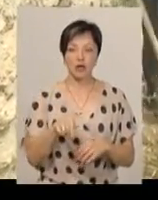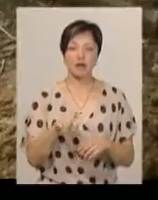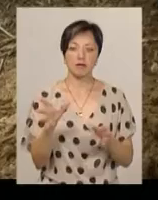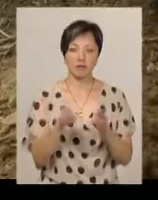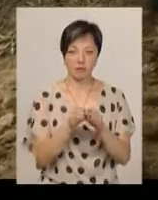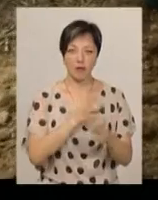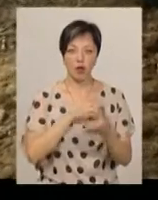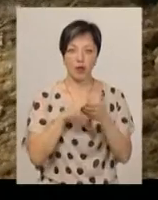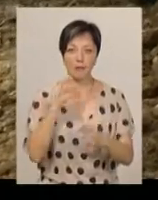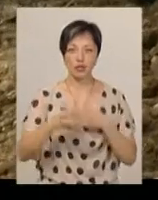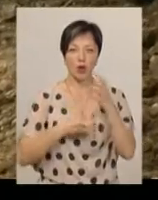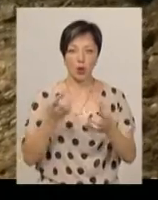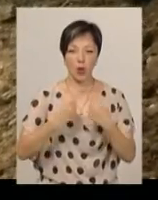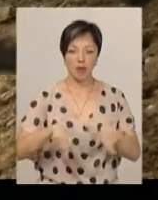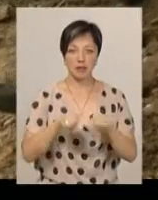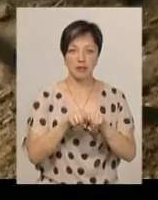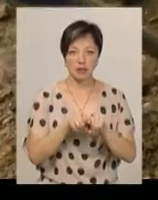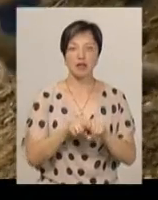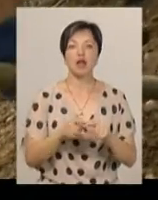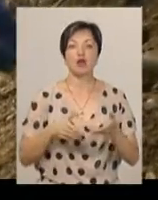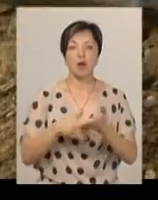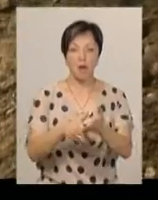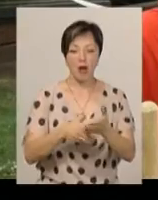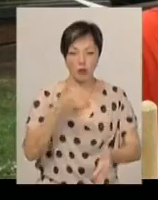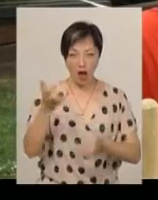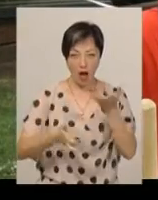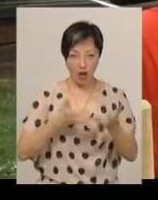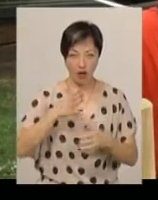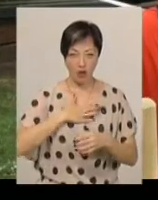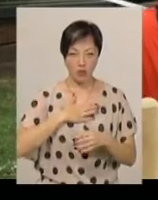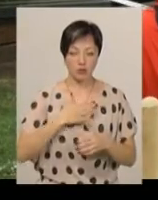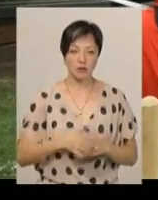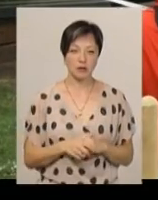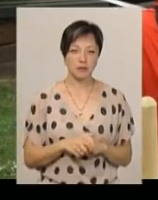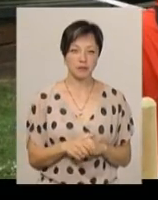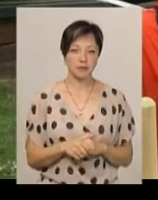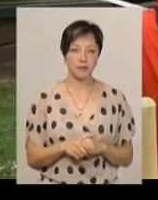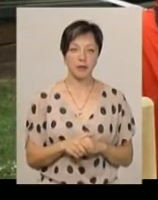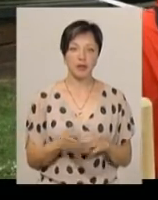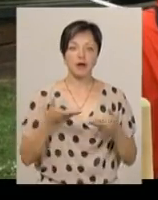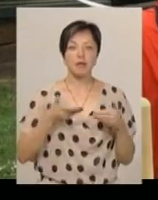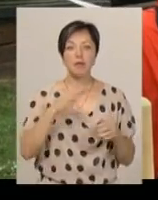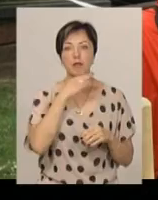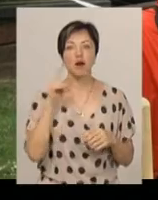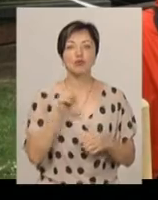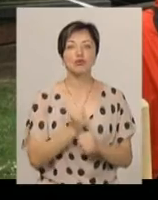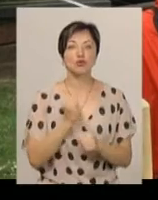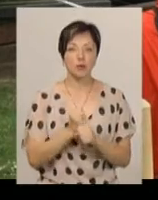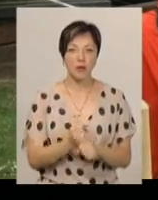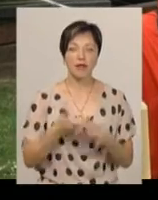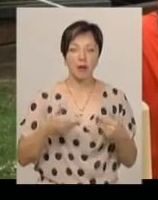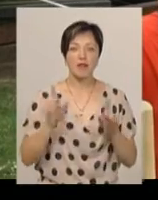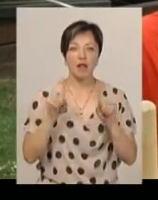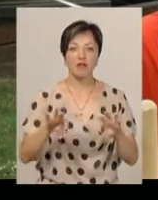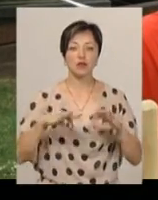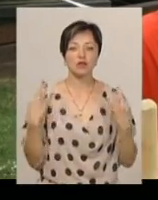та волонтери міжнародної організації ACI допомагають археологам. Ми багато чого зробили. Нам навіть